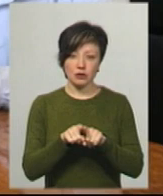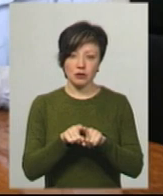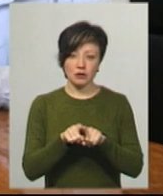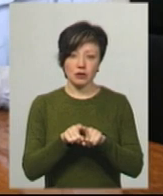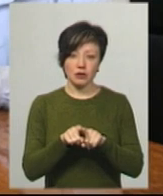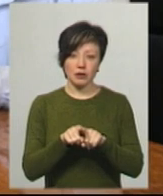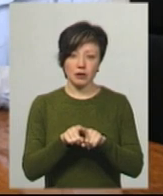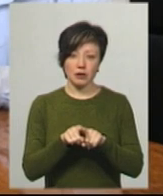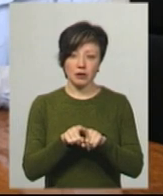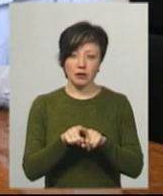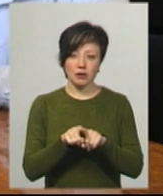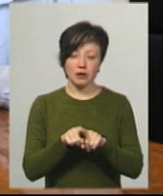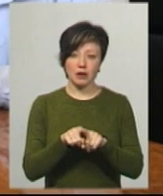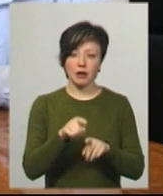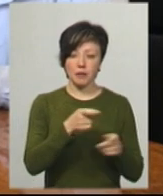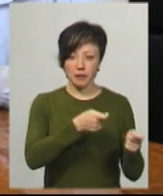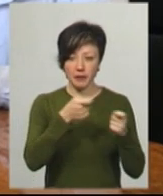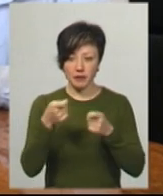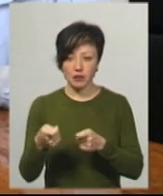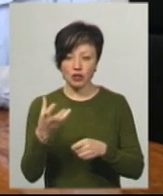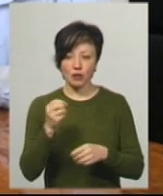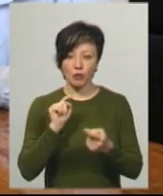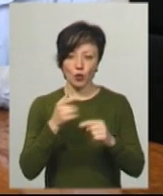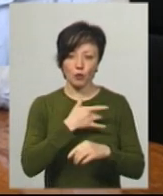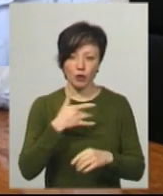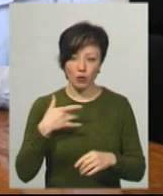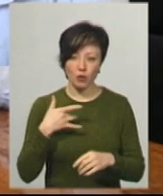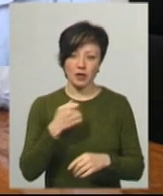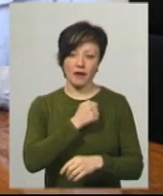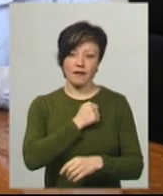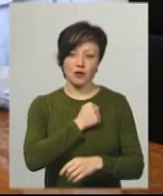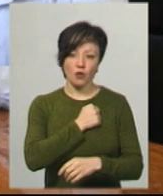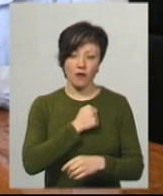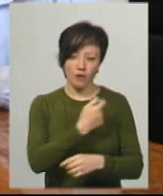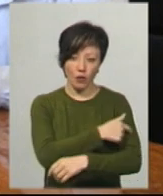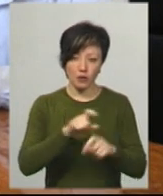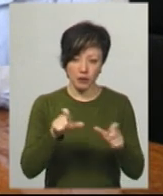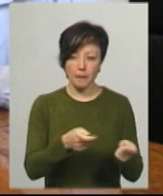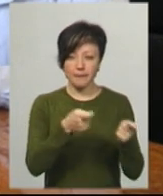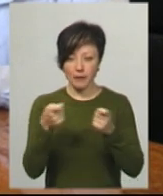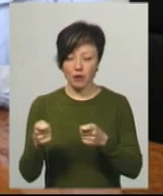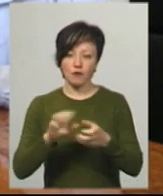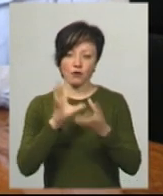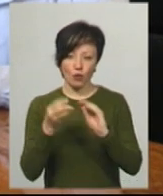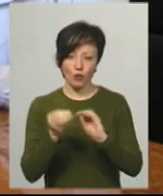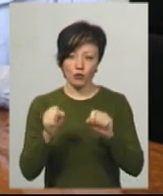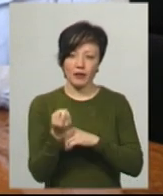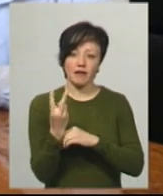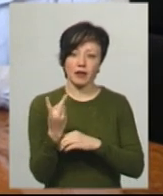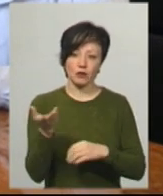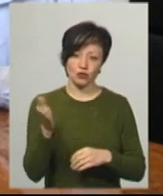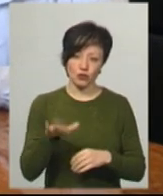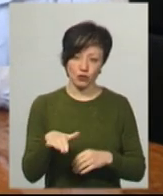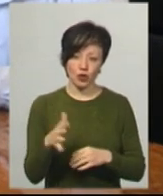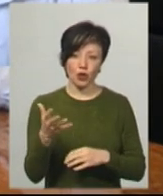протитуберкульозного диспансера та госпіталю ветеранів війни. Таким чином там на перший період може бути розгорнуто 12 апаратів